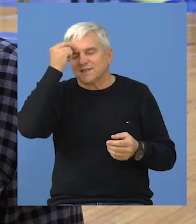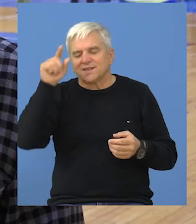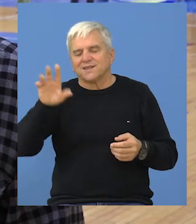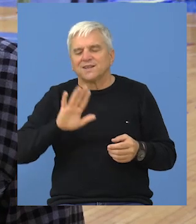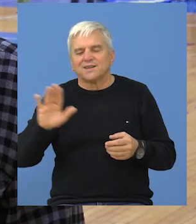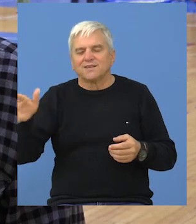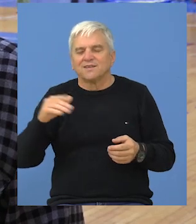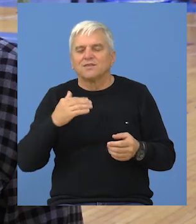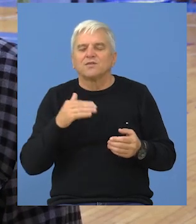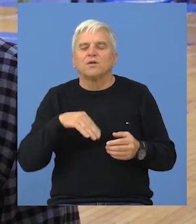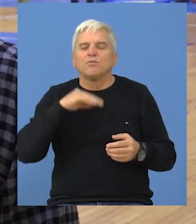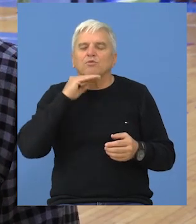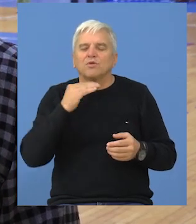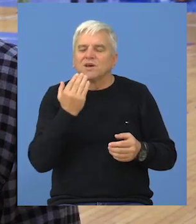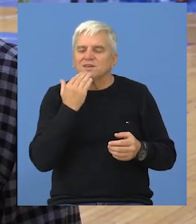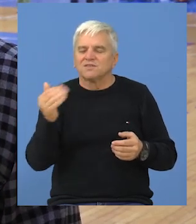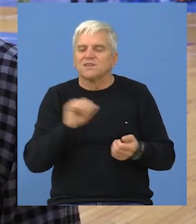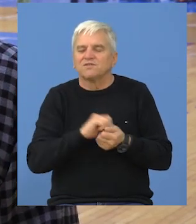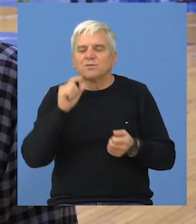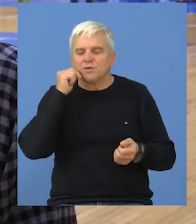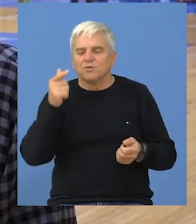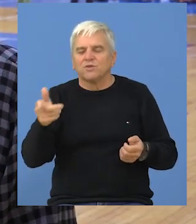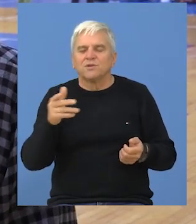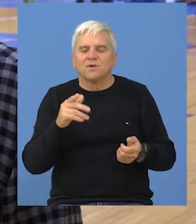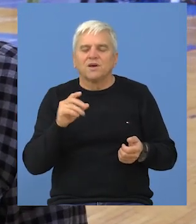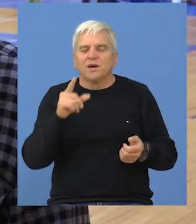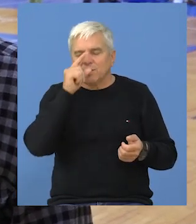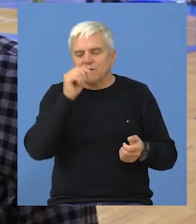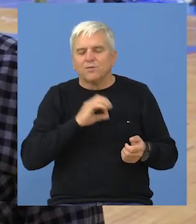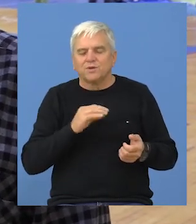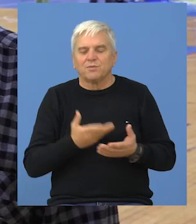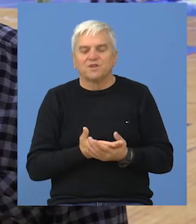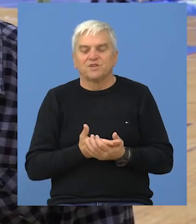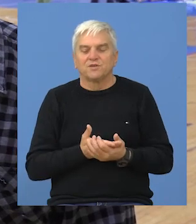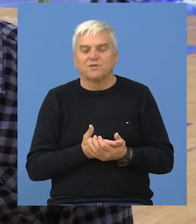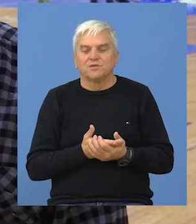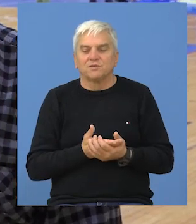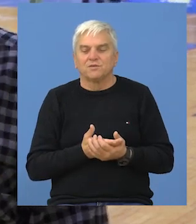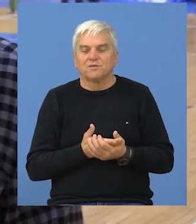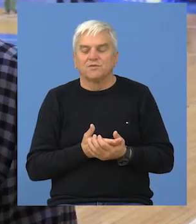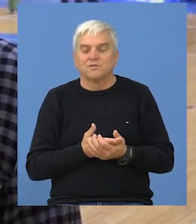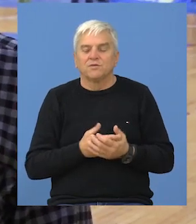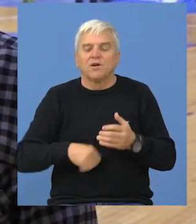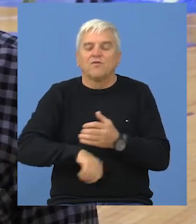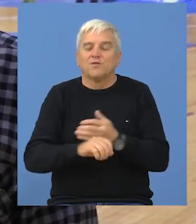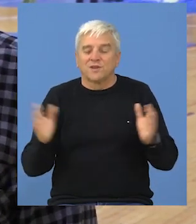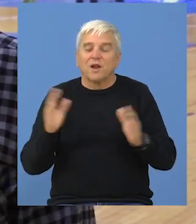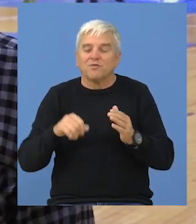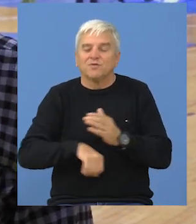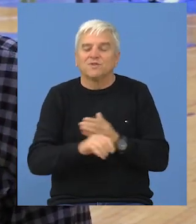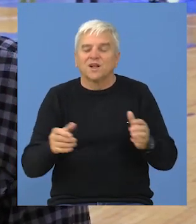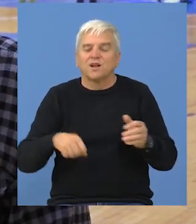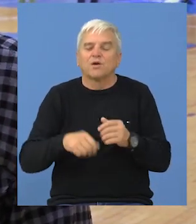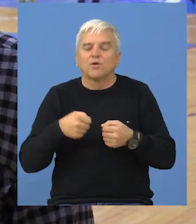njega, punu zahvalnost svim građanima Bečeja, opštini Bečeji, futsal klubu